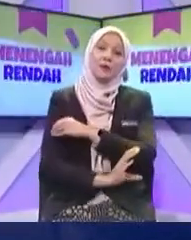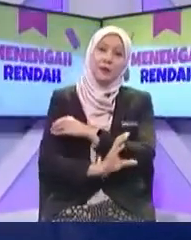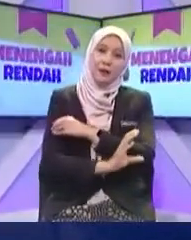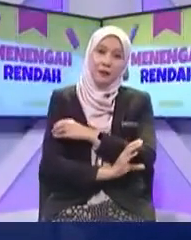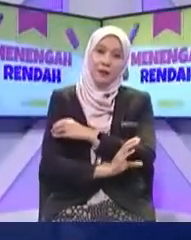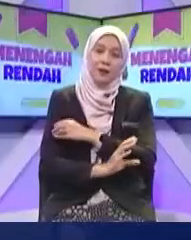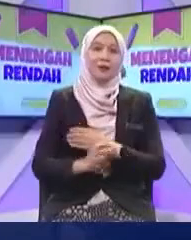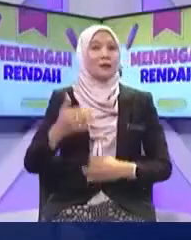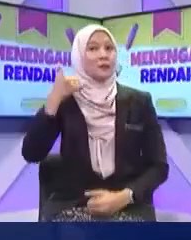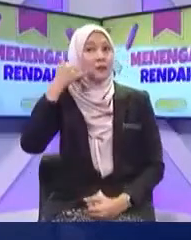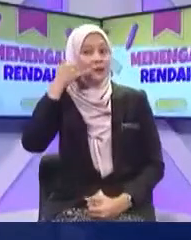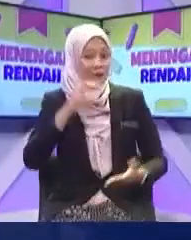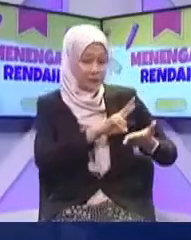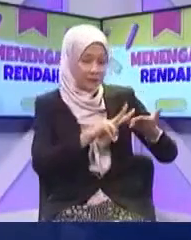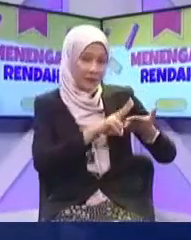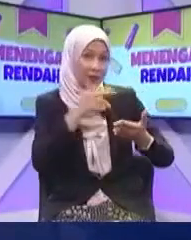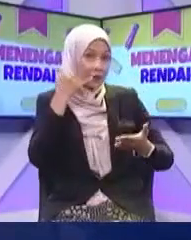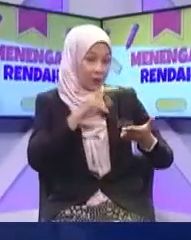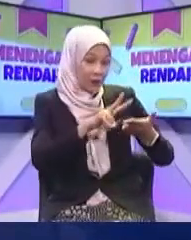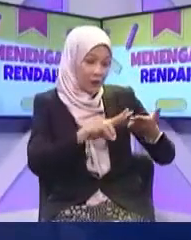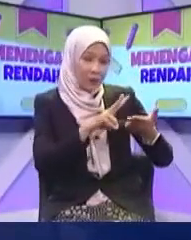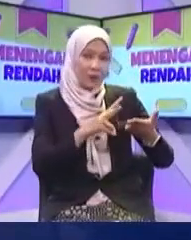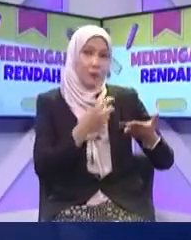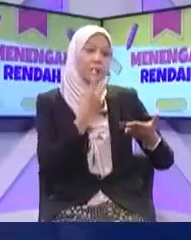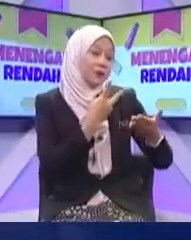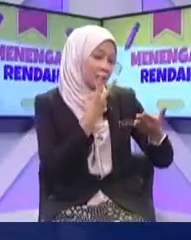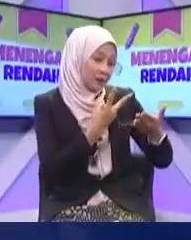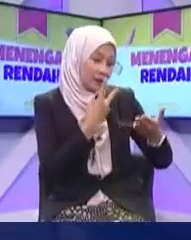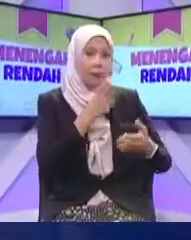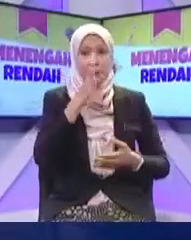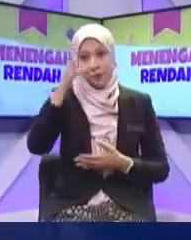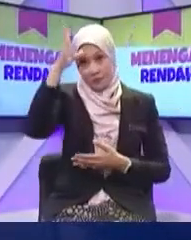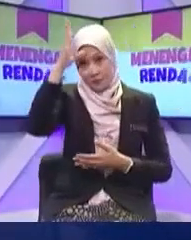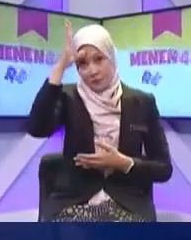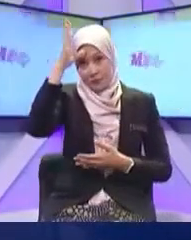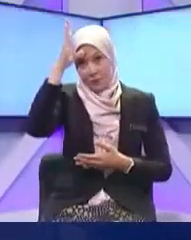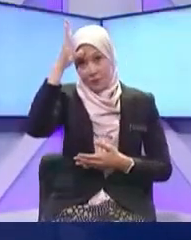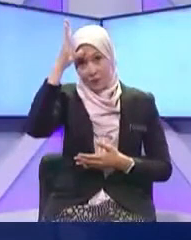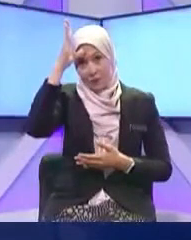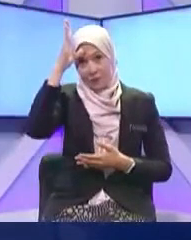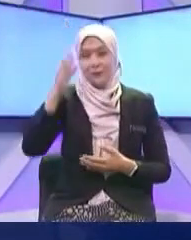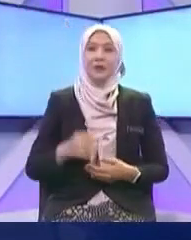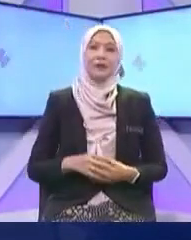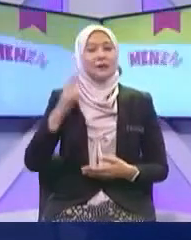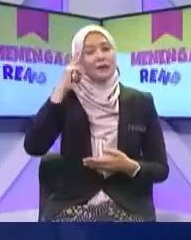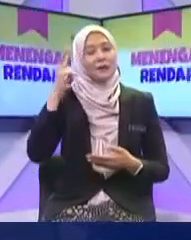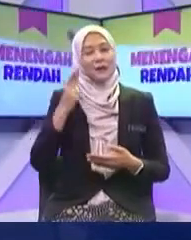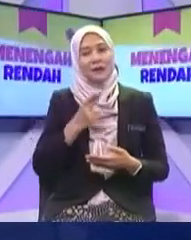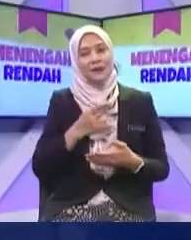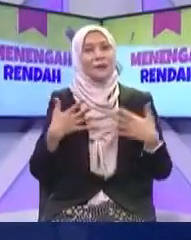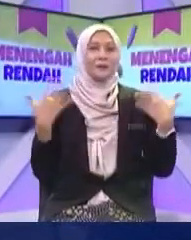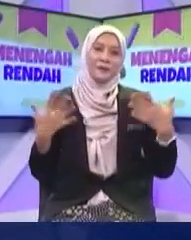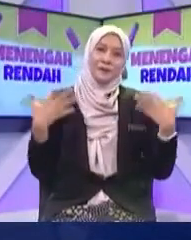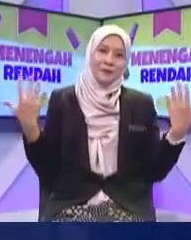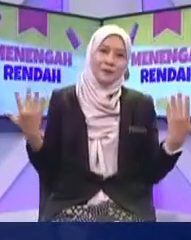dengan Buat apa saya Atau video Ucapan Jadi benda tu Saling membantu kita Ya Untuk mengeratkan